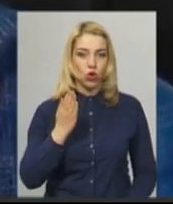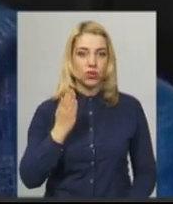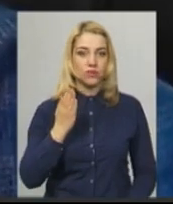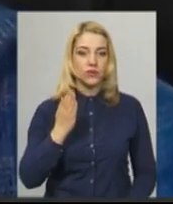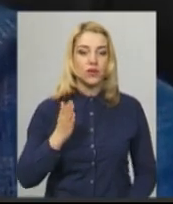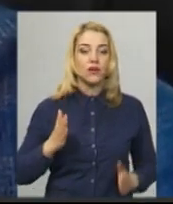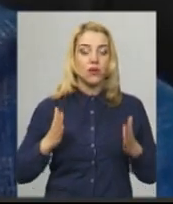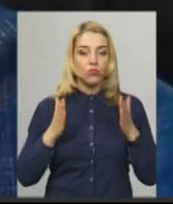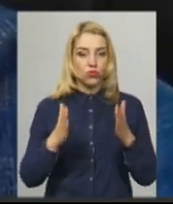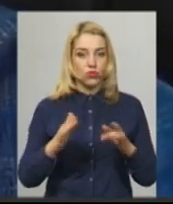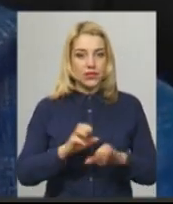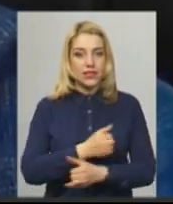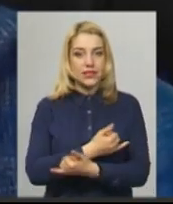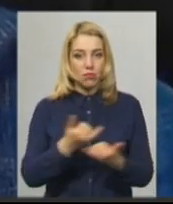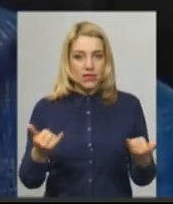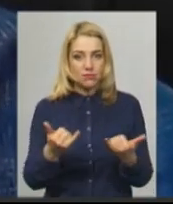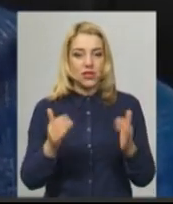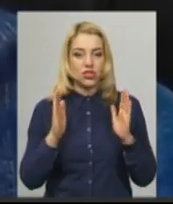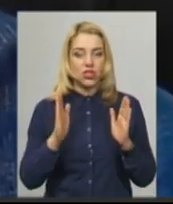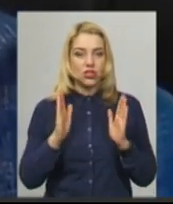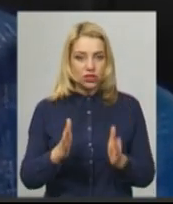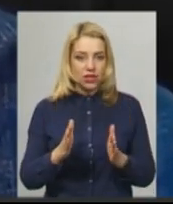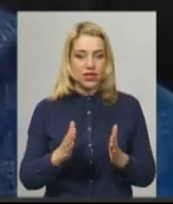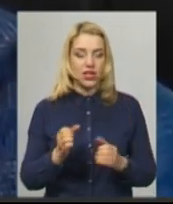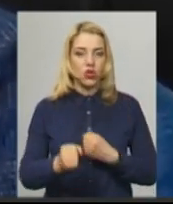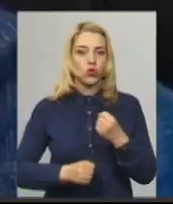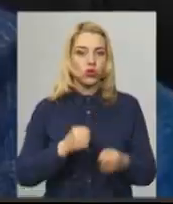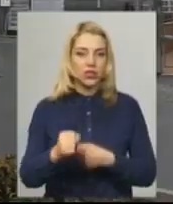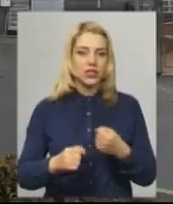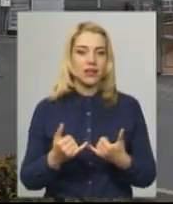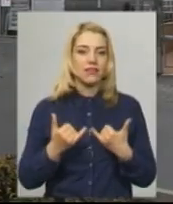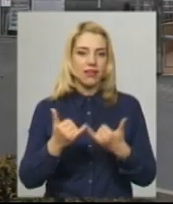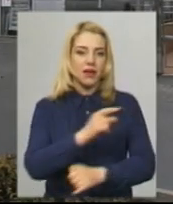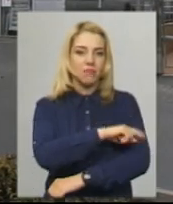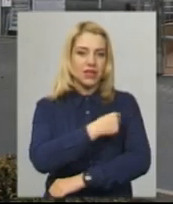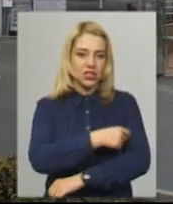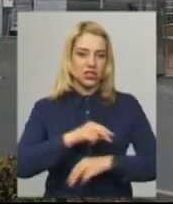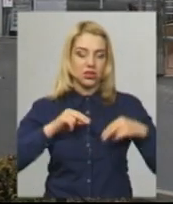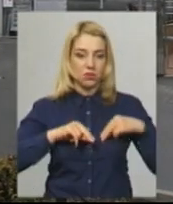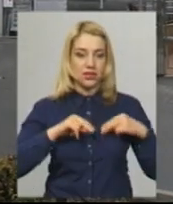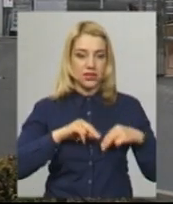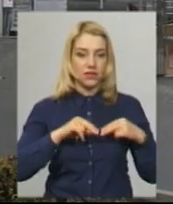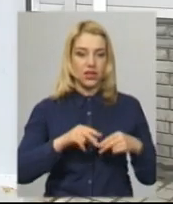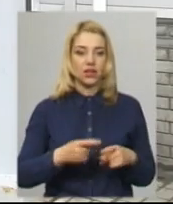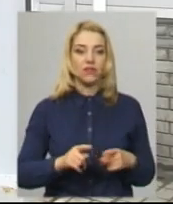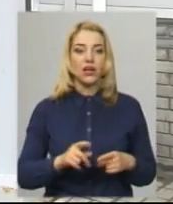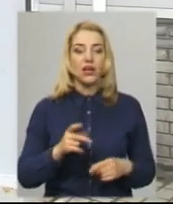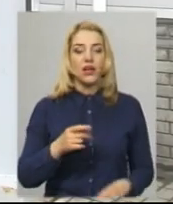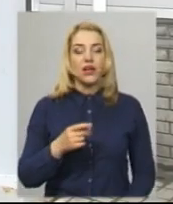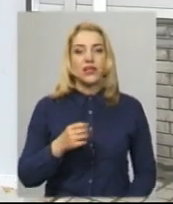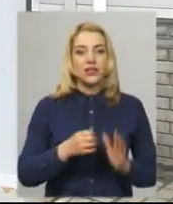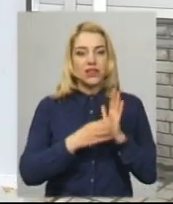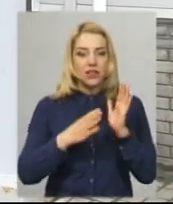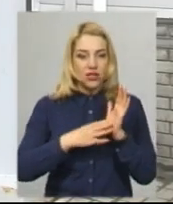Буде забезпечений тільки довіз фактично медичних працівників. А на сам Великдень 19 квітня у Хмельницькому не